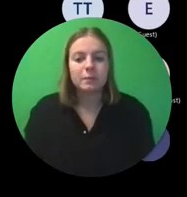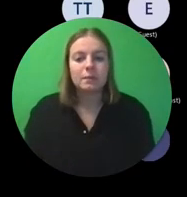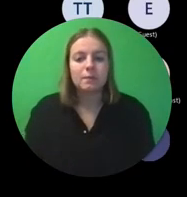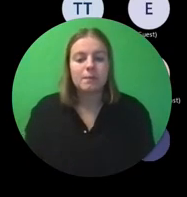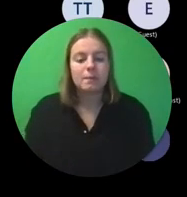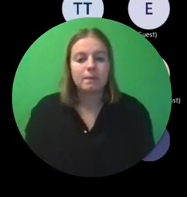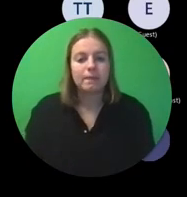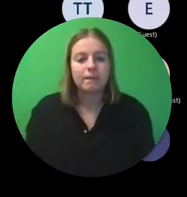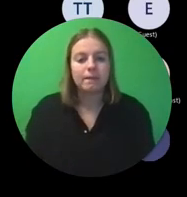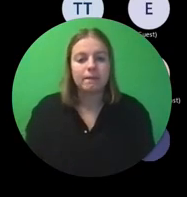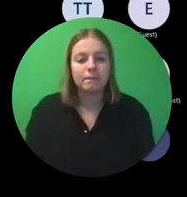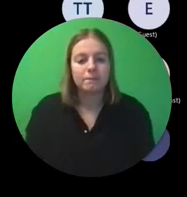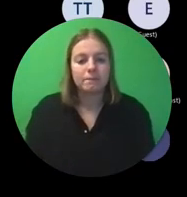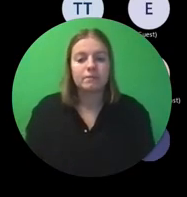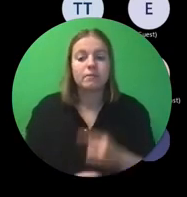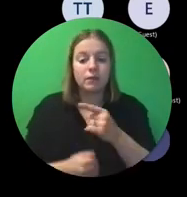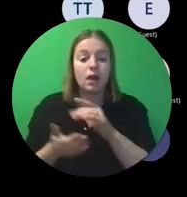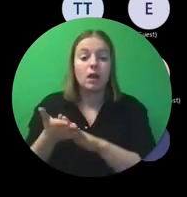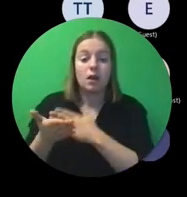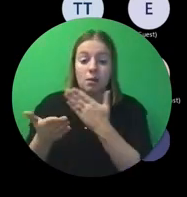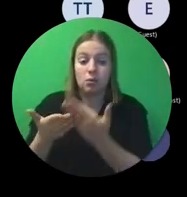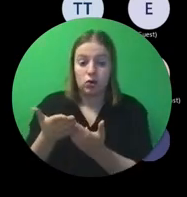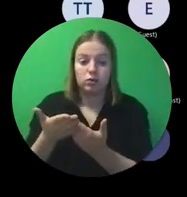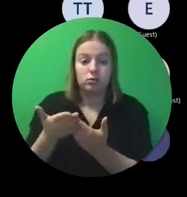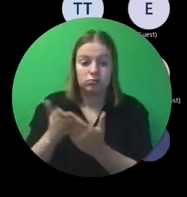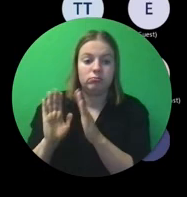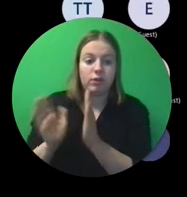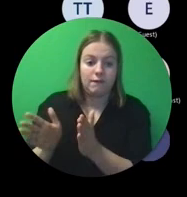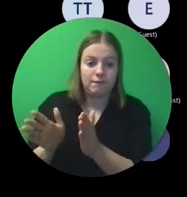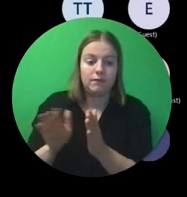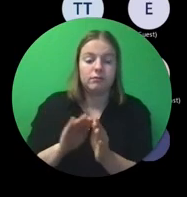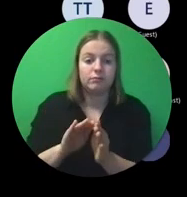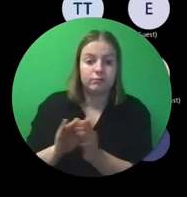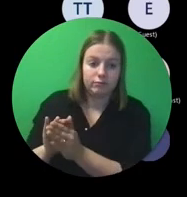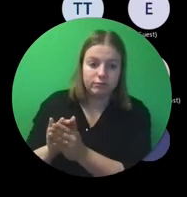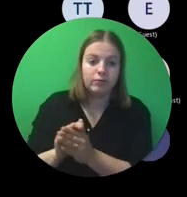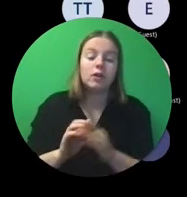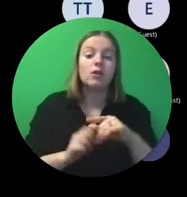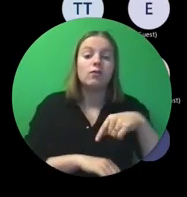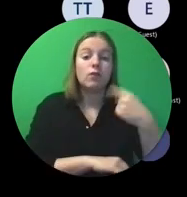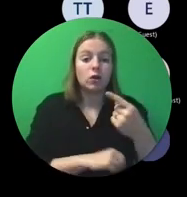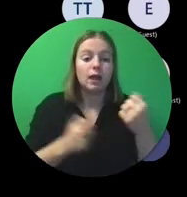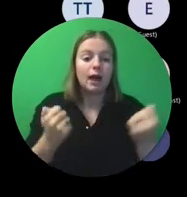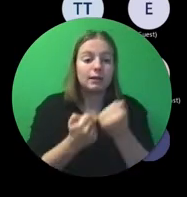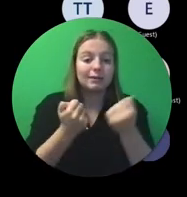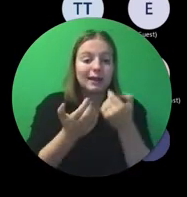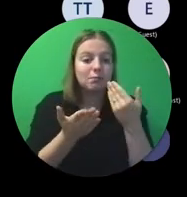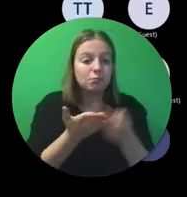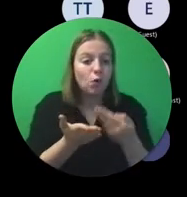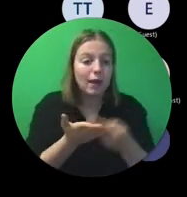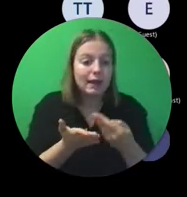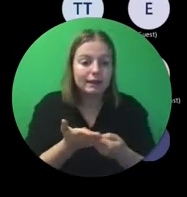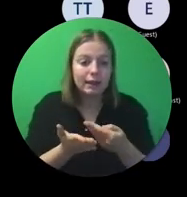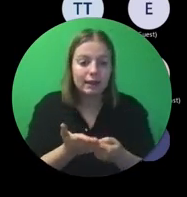Dat is het rapporteren van de activiteiten. Dan activiteiten bewijzen.